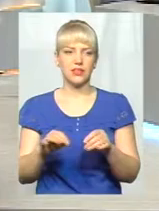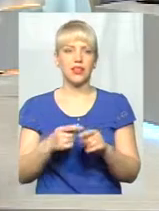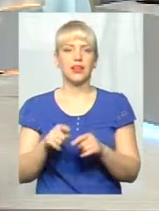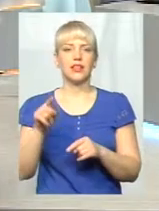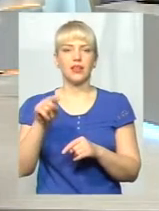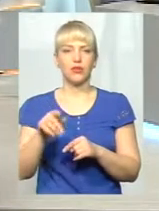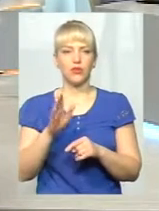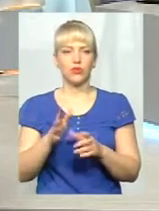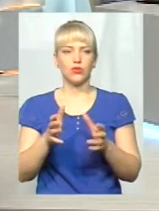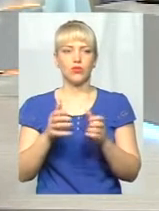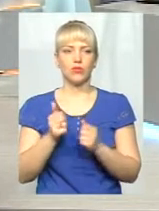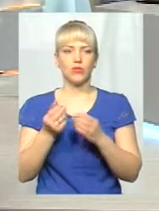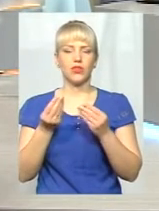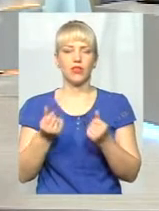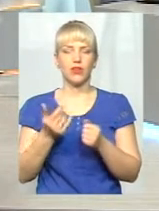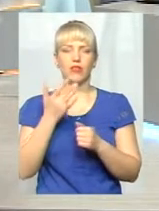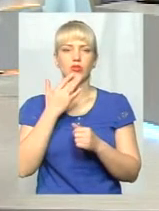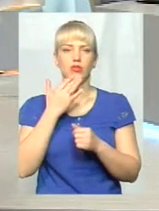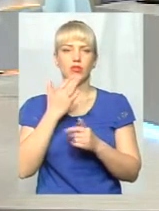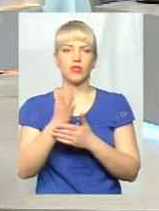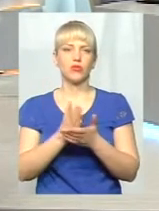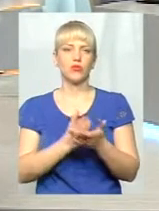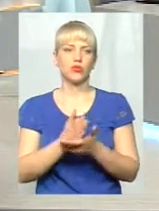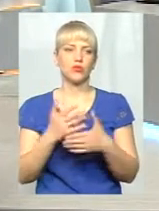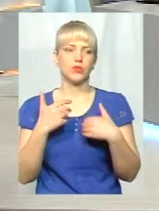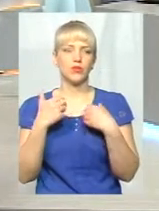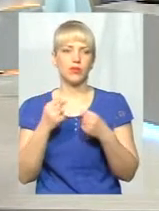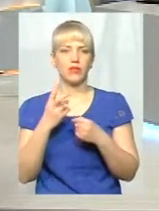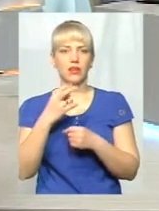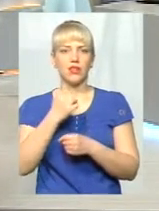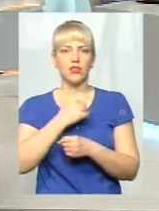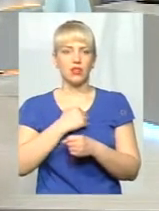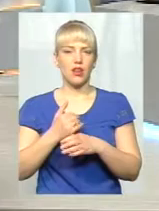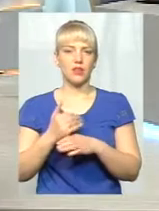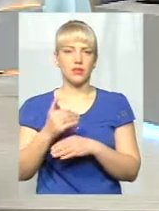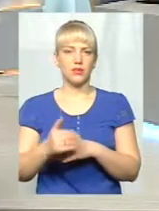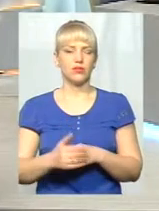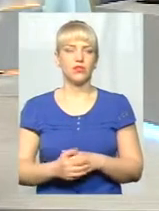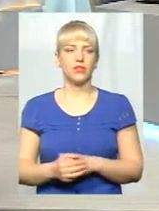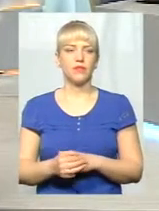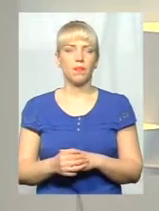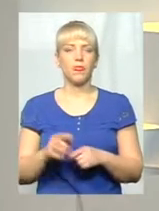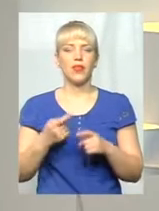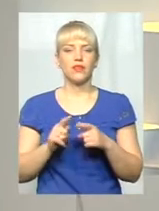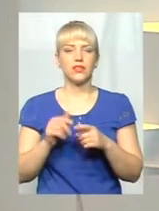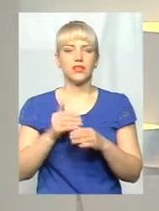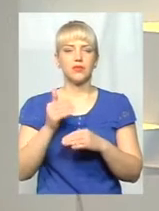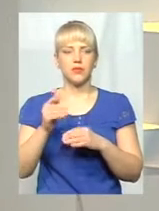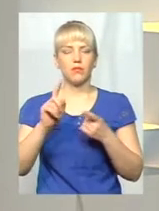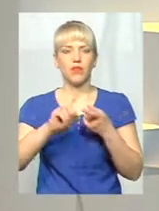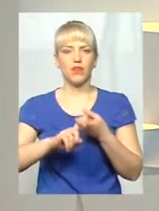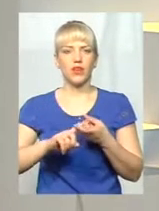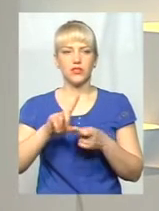отримувати кошти від Національної служби здоров'я. На жаль, спізнюються. А оце спізнення пов'язане із уже